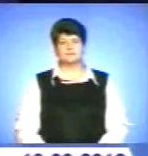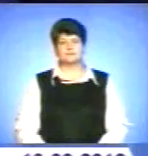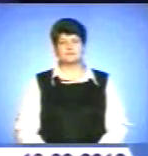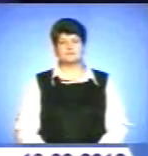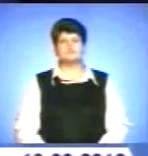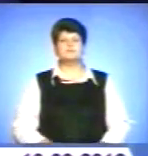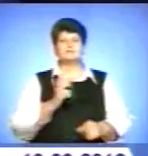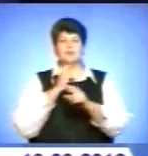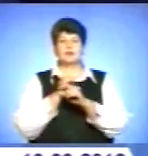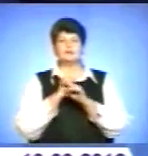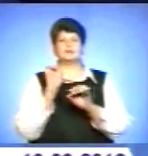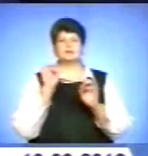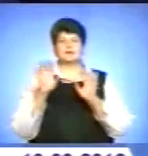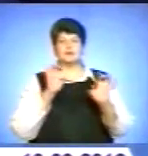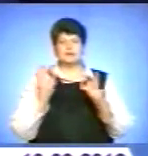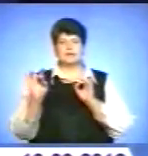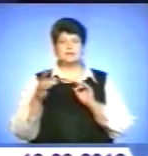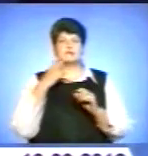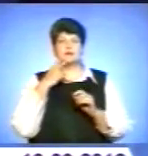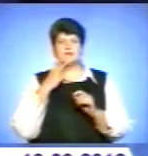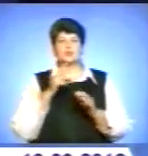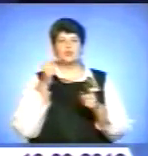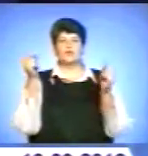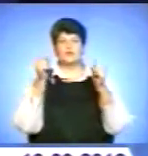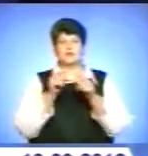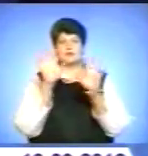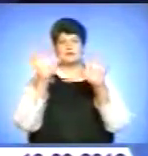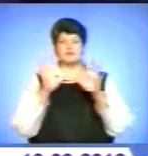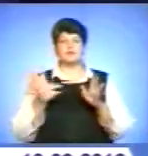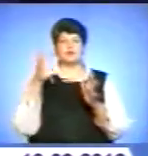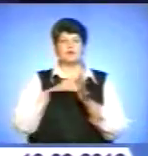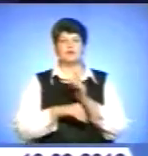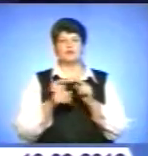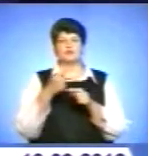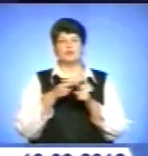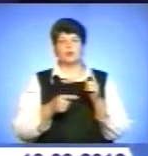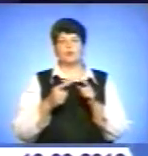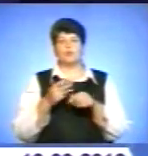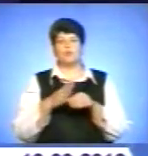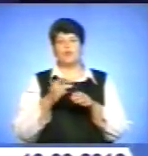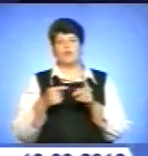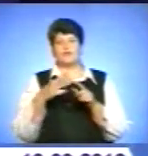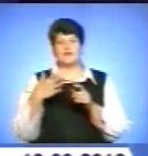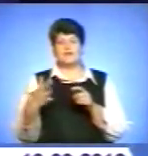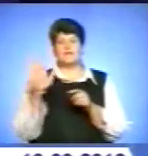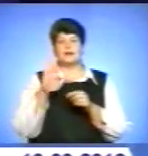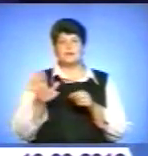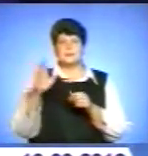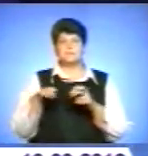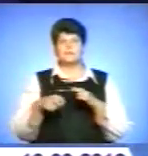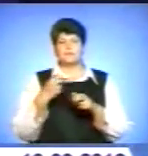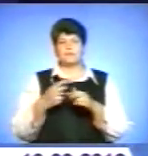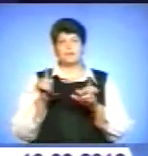Заборонили рекламувати цигарки. Відповідний закон вступив у дію з другої половини вересня. Порушення вимог означає